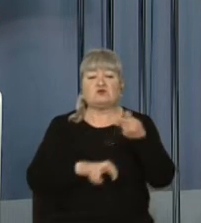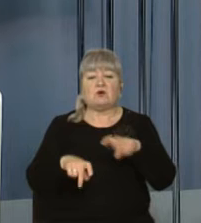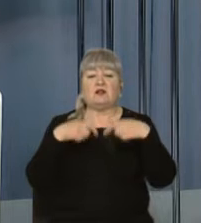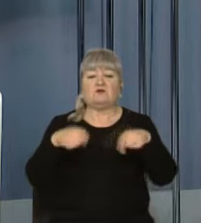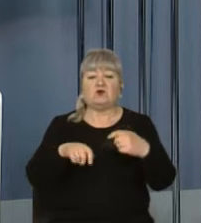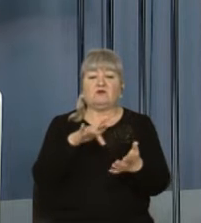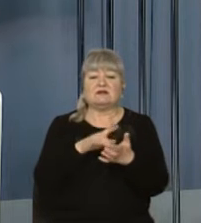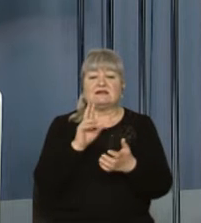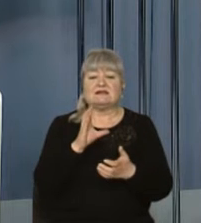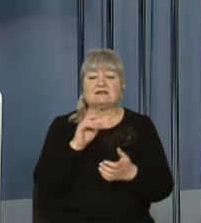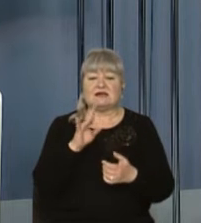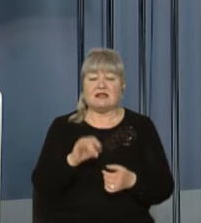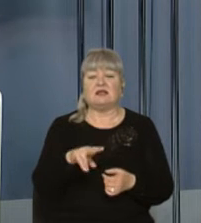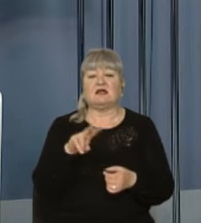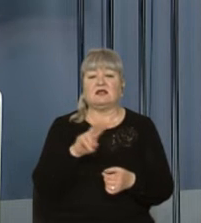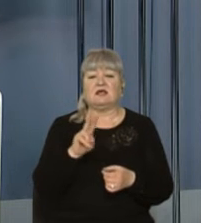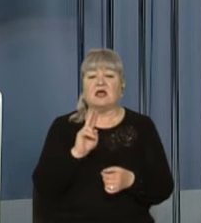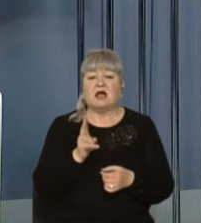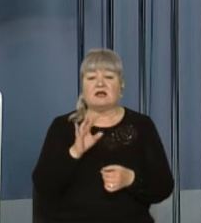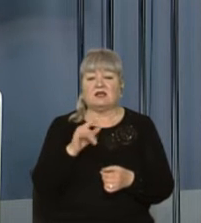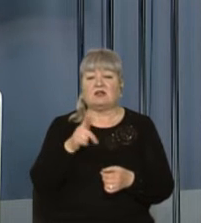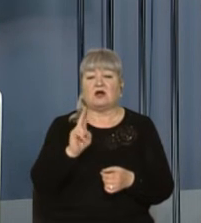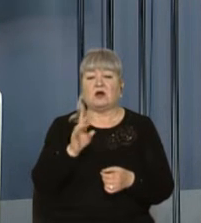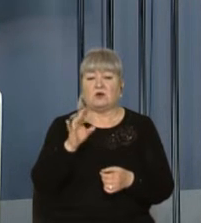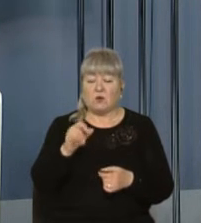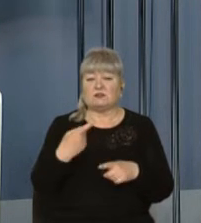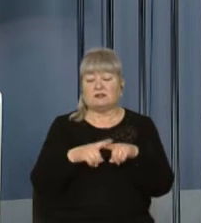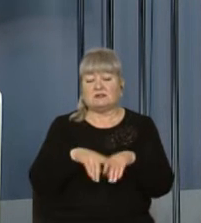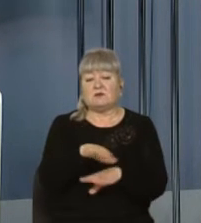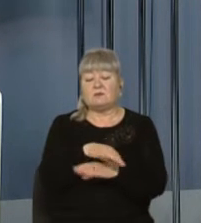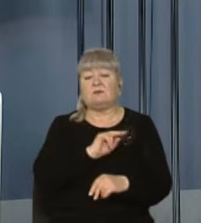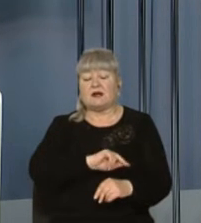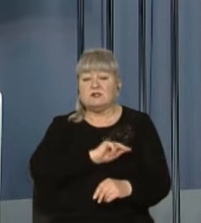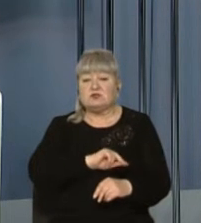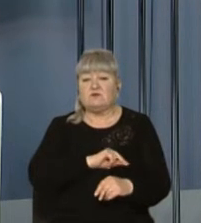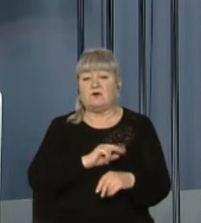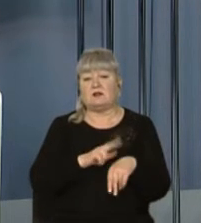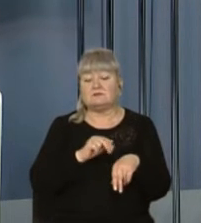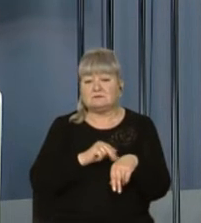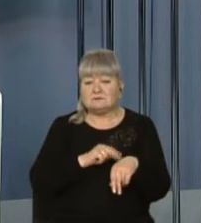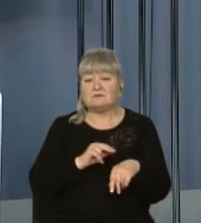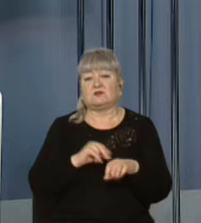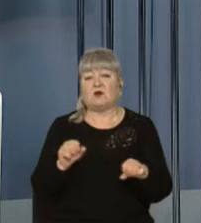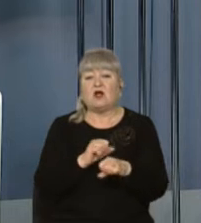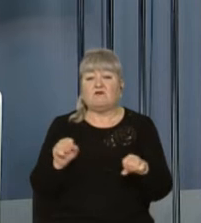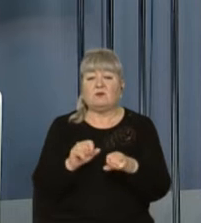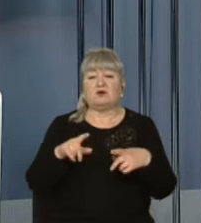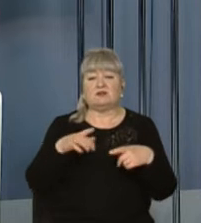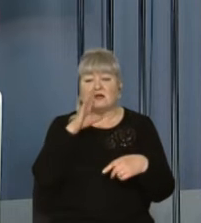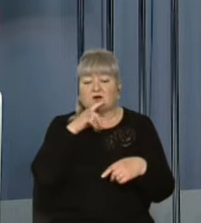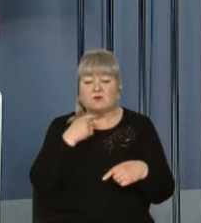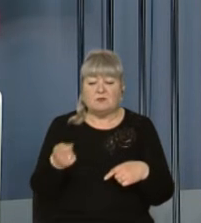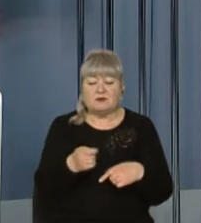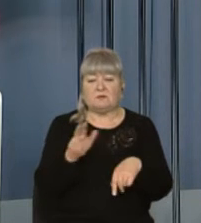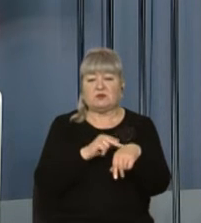центрах «Скриня» та «Кінкрос Леополіс». За вказаними адресами працювали слідчо-оперативні групи, експерти вибухотехніки, кінологи, патрульні